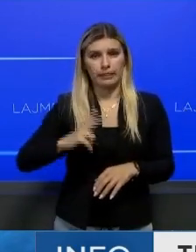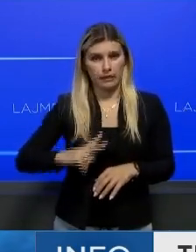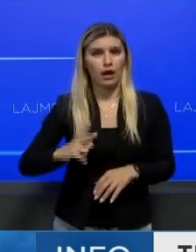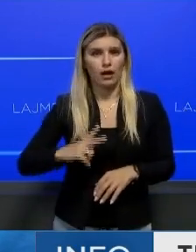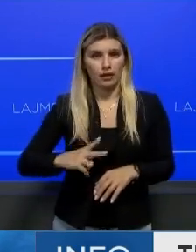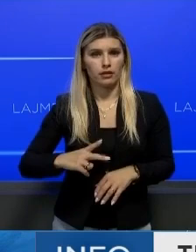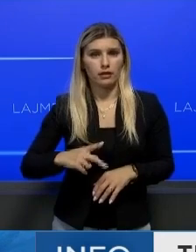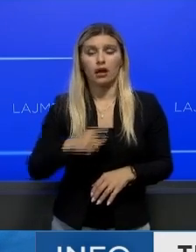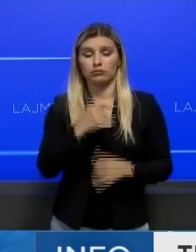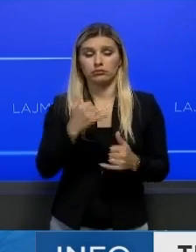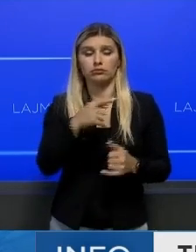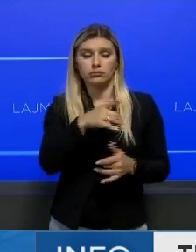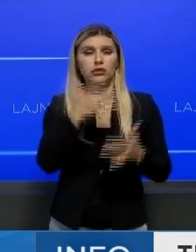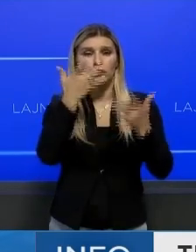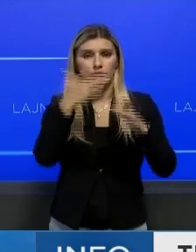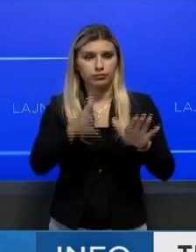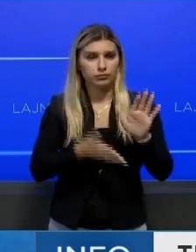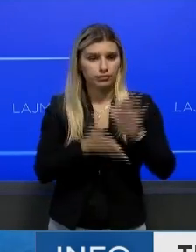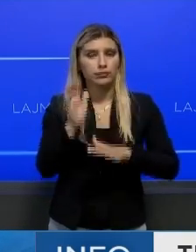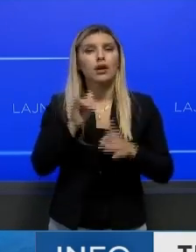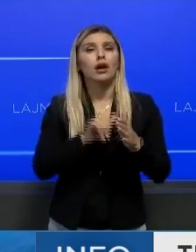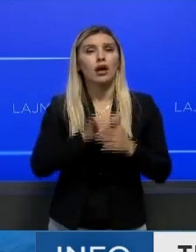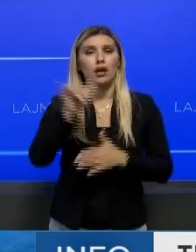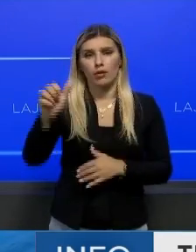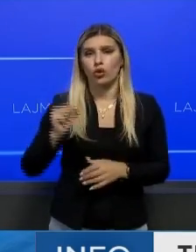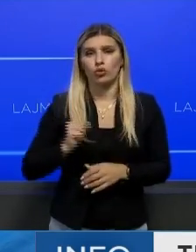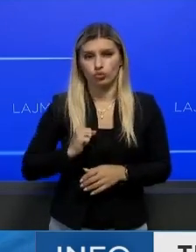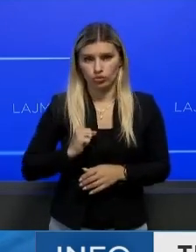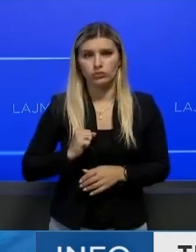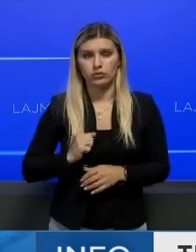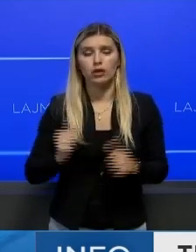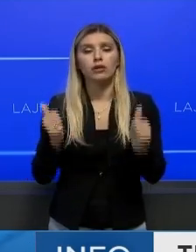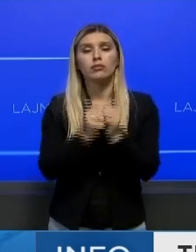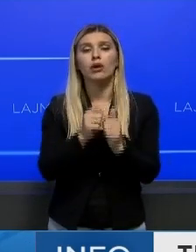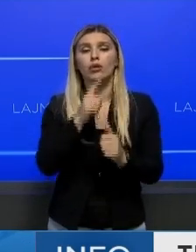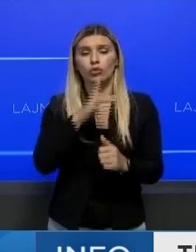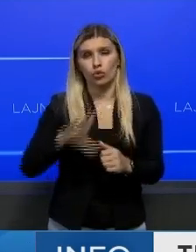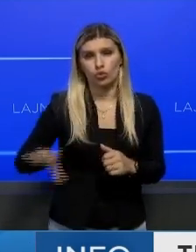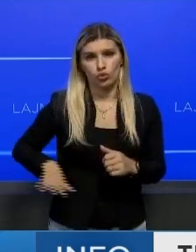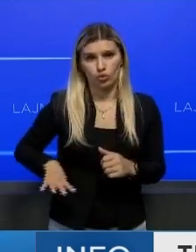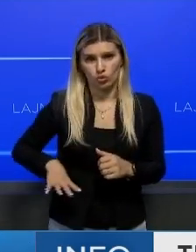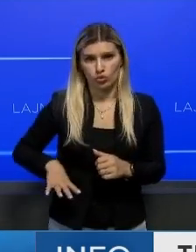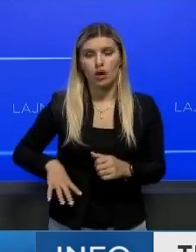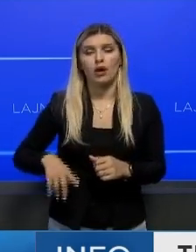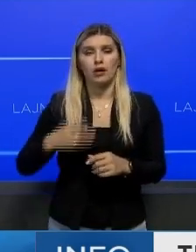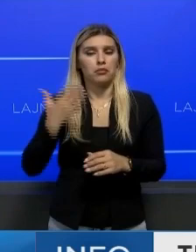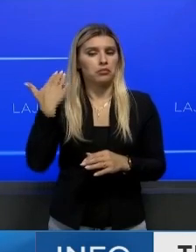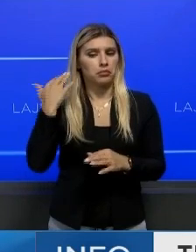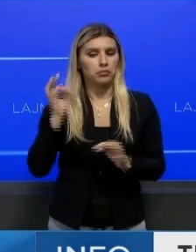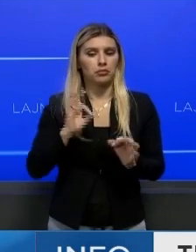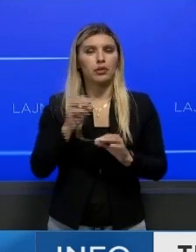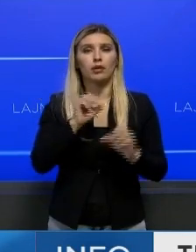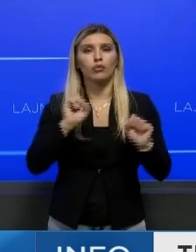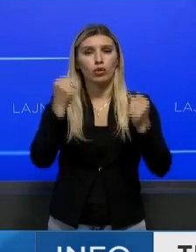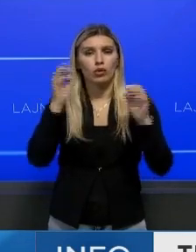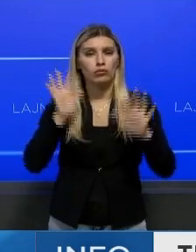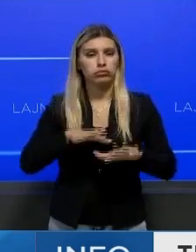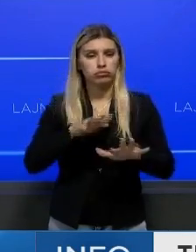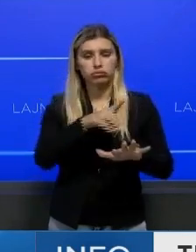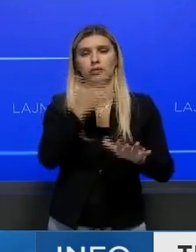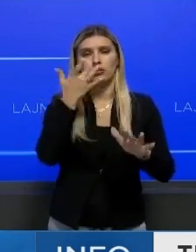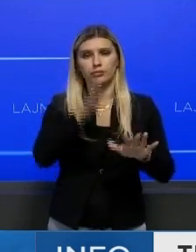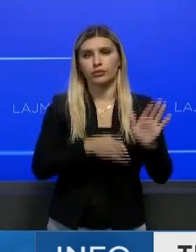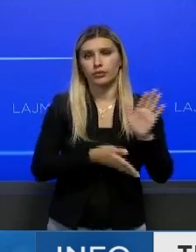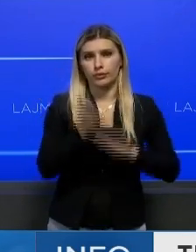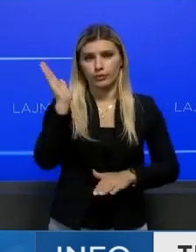Rajapaksha u largua nga vendimi një aeroplanu shtarak, ishoqerua nga gruaja ti disa dit pasi demonstruesit pushtua